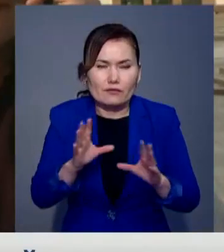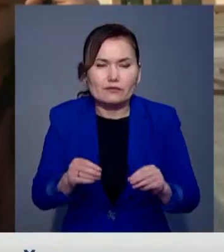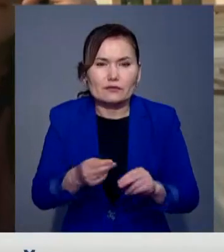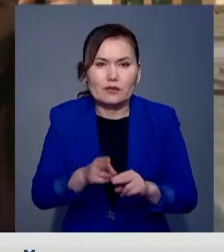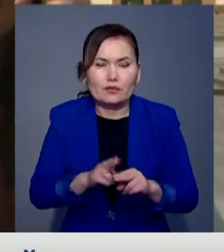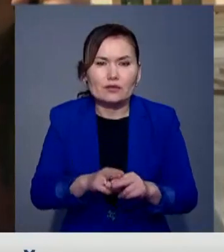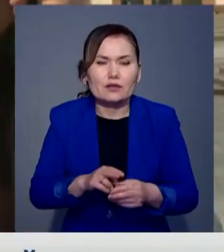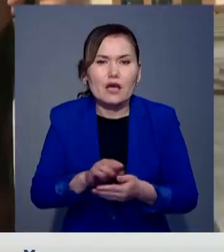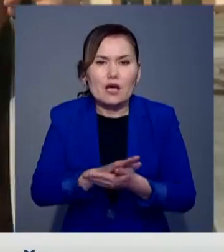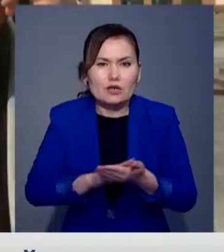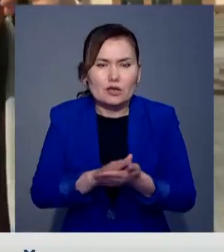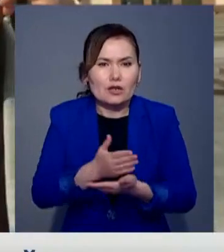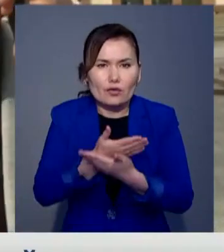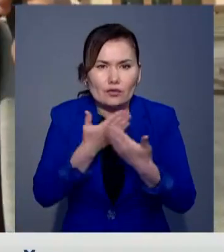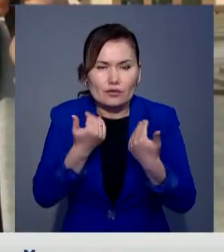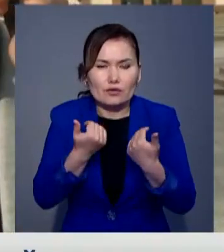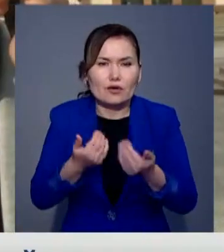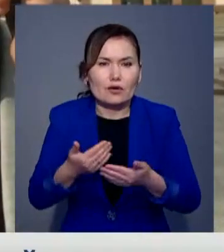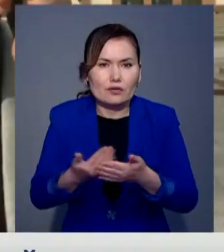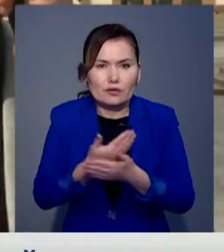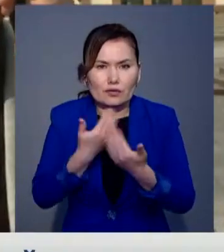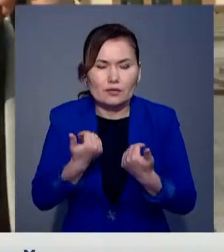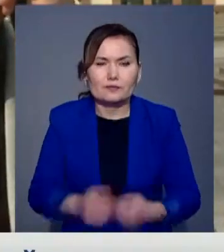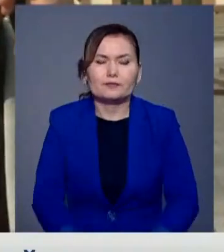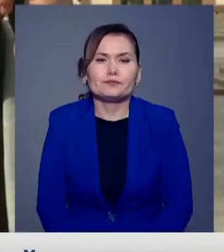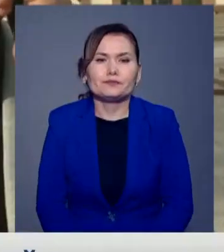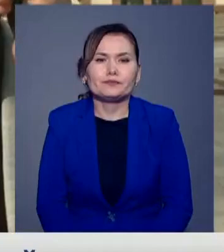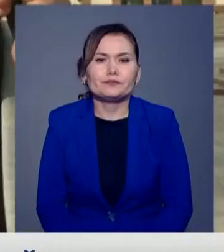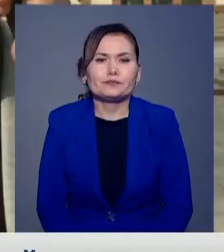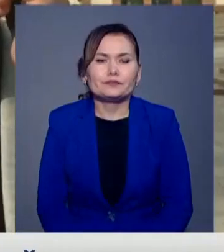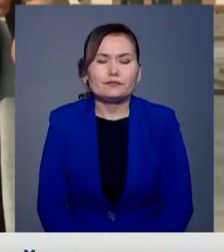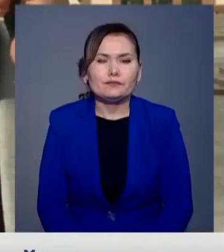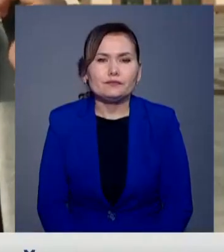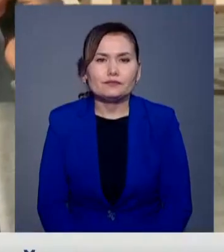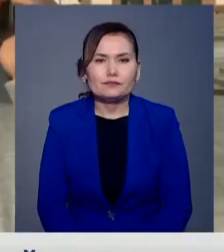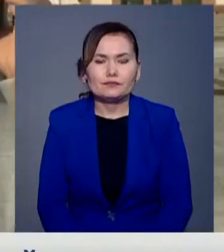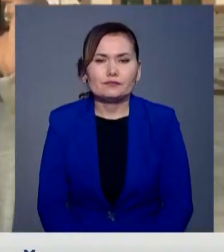Өзің де сон ғылым, Қамандыздың